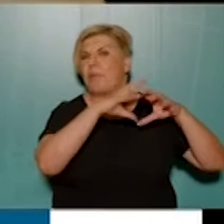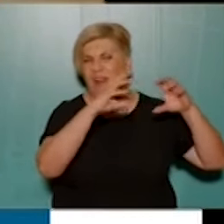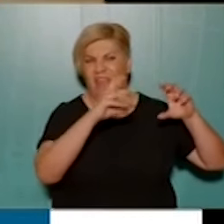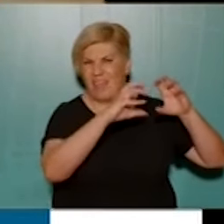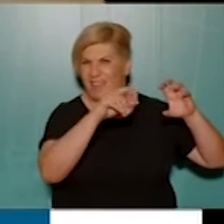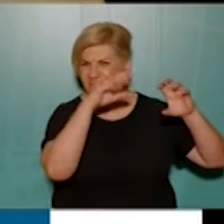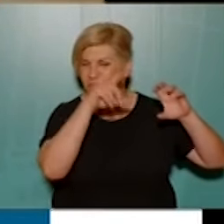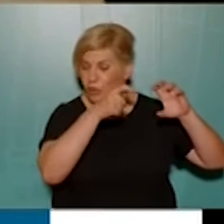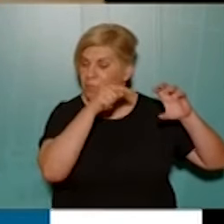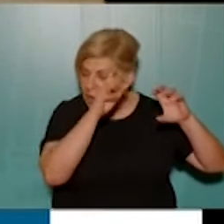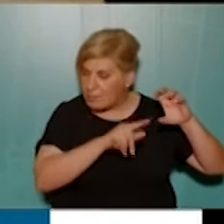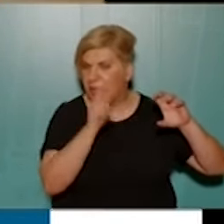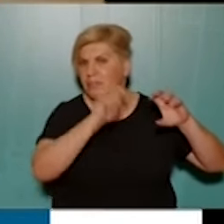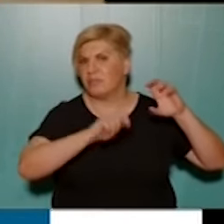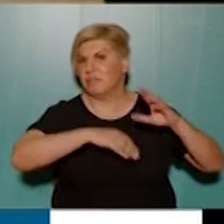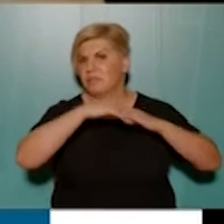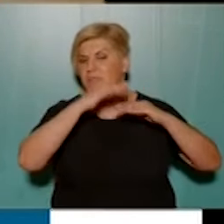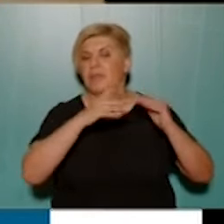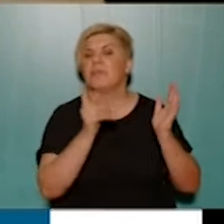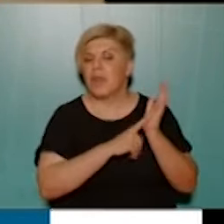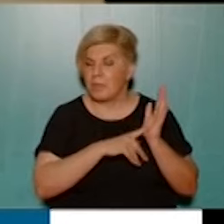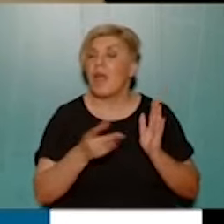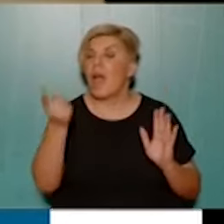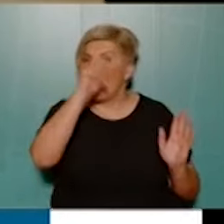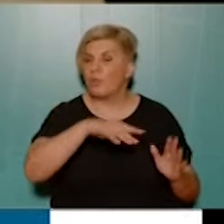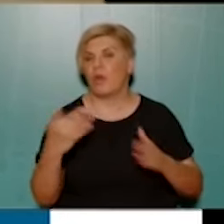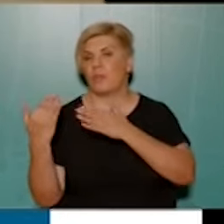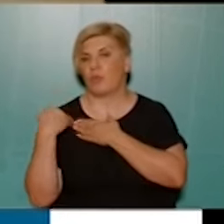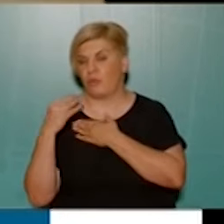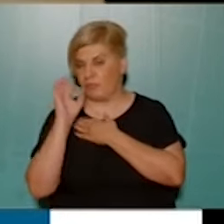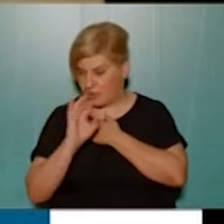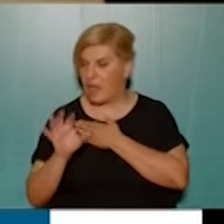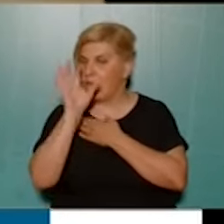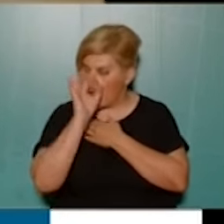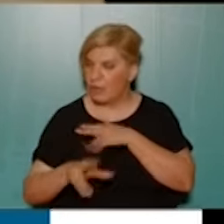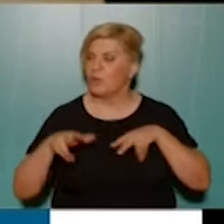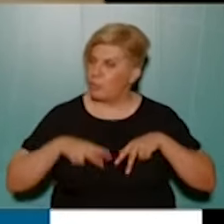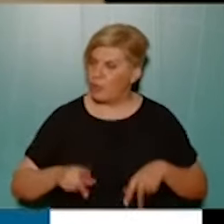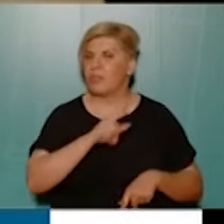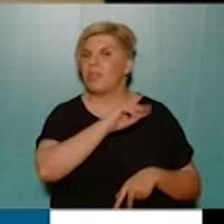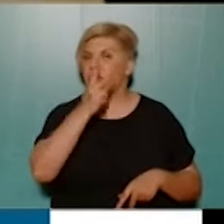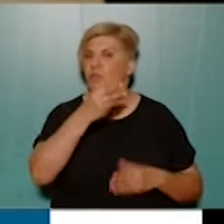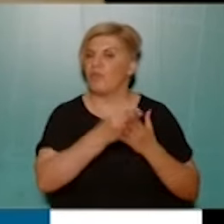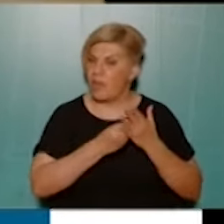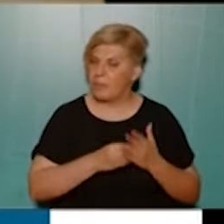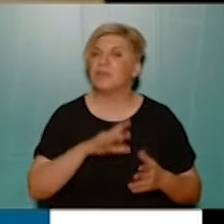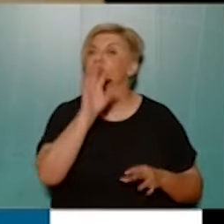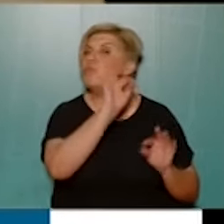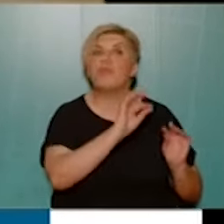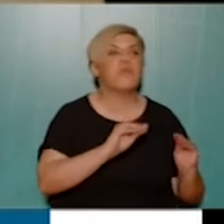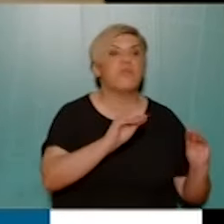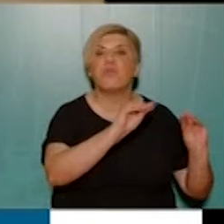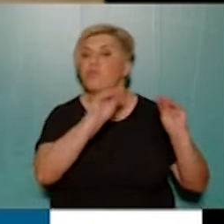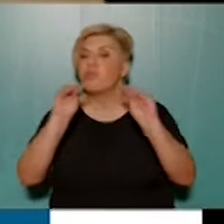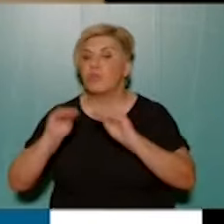Επίσης, θέλουμε να πούμε ότι ναι, είναι αλλουνού αρμοδιότητα, όντως, του Υπουργείου, της Διεύθυνσης Δευτεροβάθμιας, για το πού